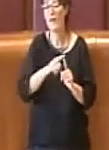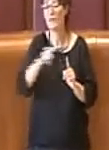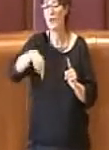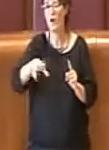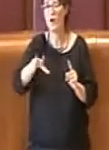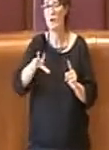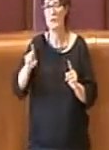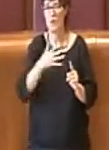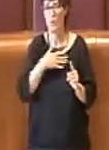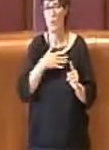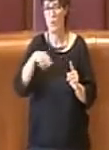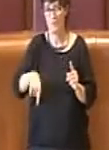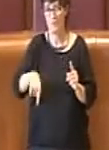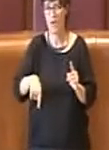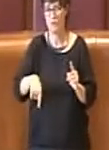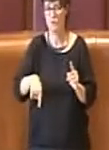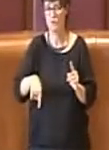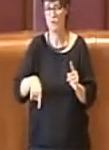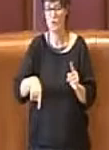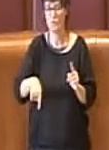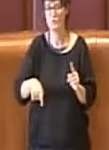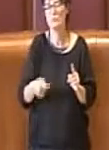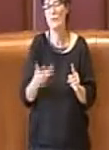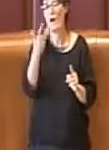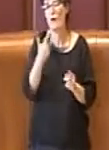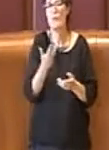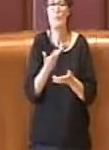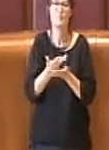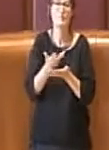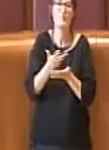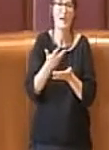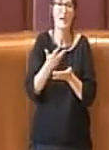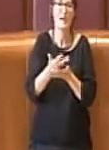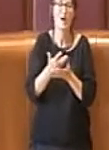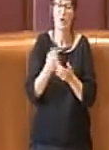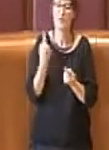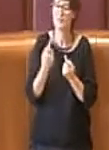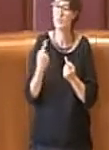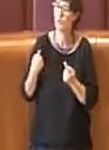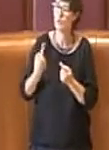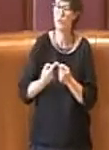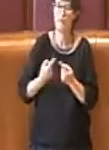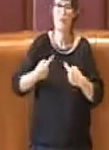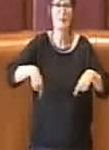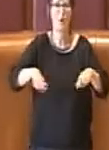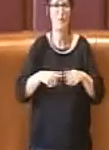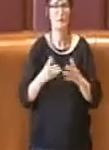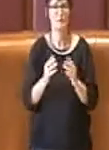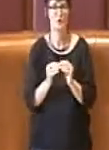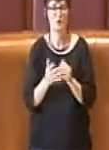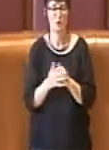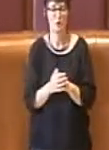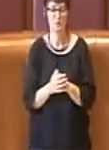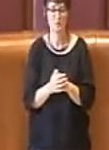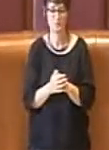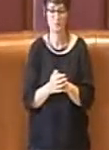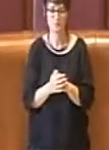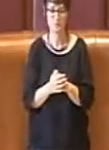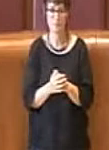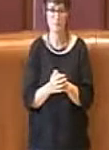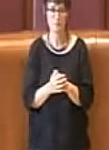semplicemente per raccontare quello che è la cronaca della commissione. Sui contenuti di